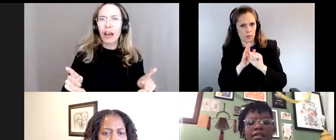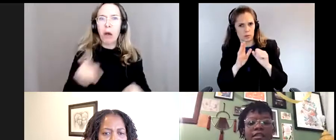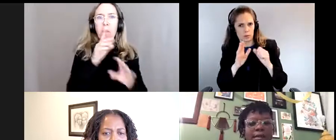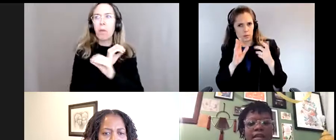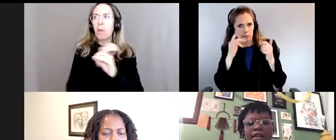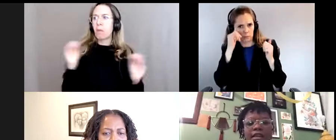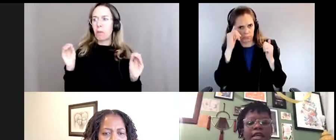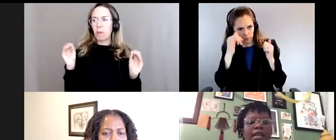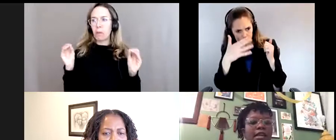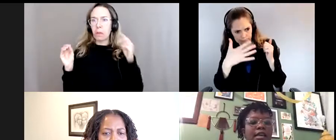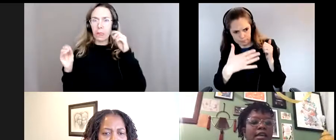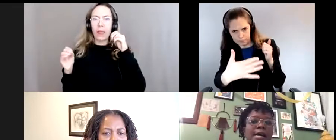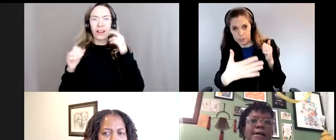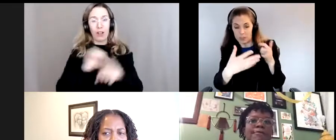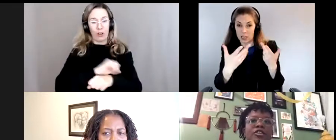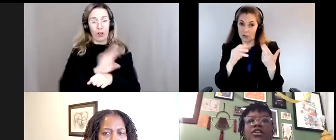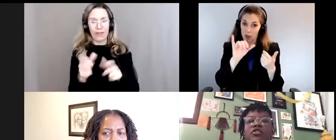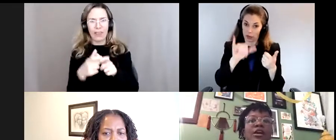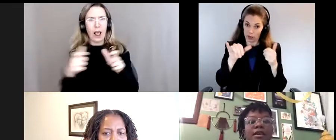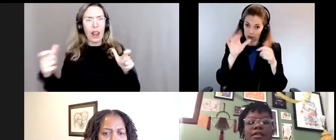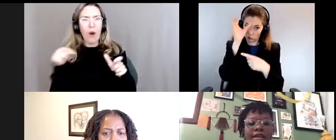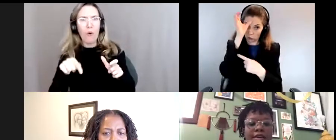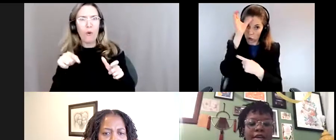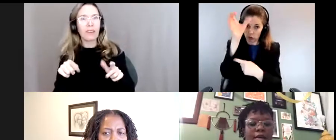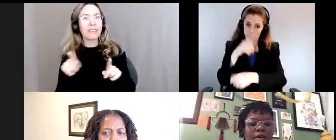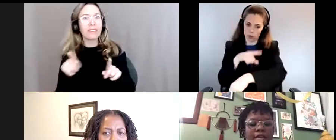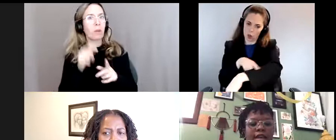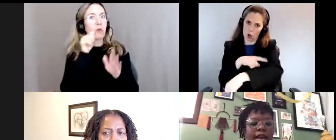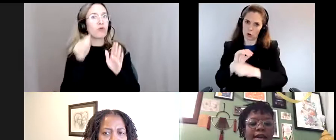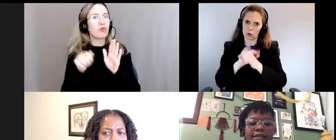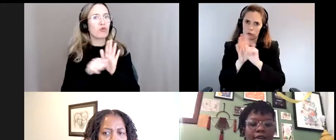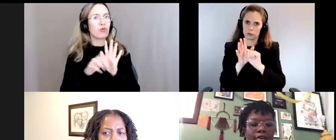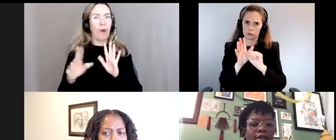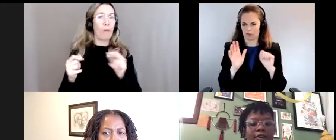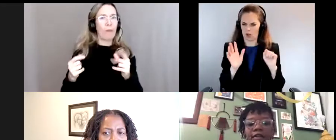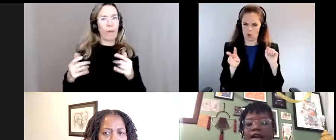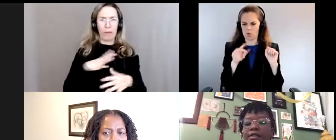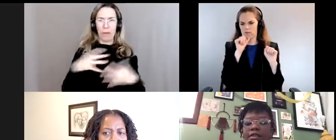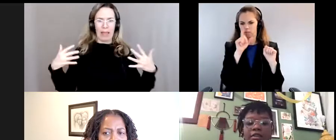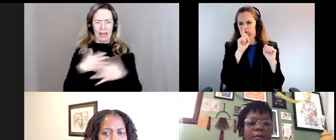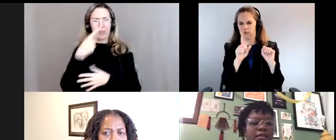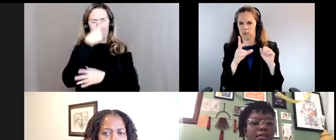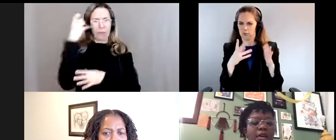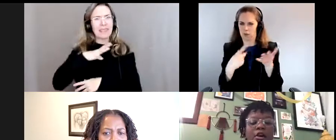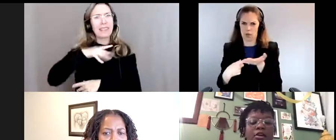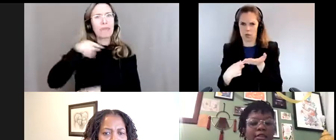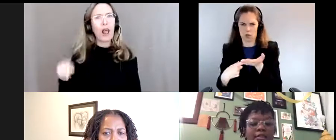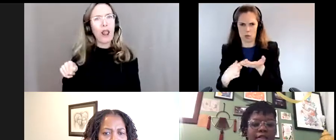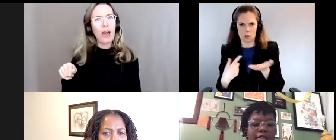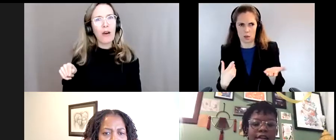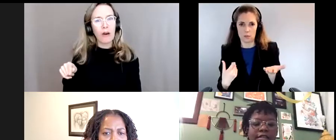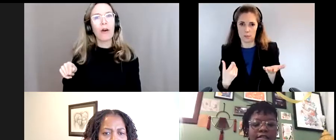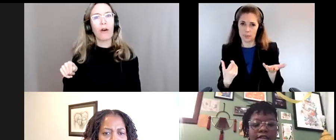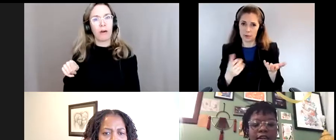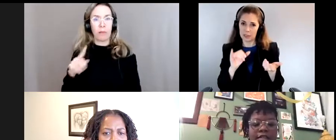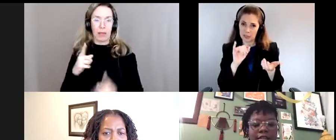Et donc, la COVID longue est déjà même un sujet qui crée des débats, mais les traumatismes qui viennent avec, bon, d'abord d'attraper